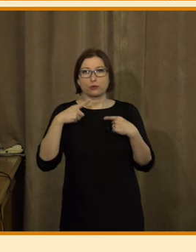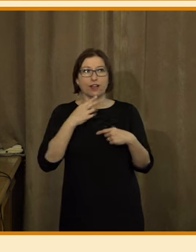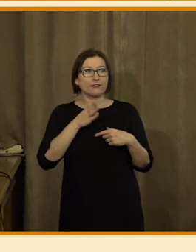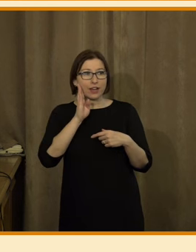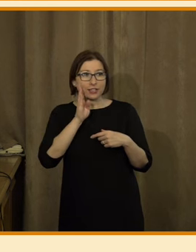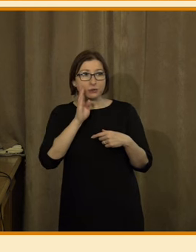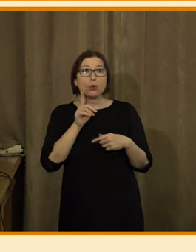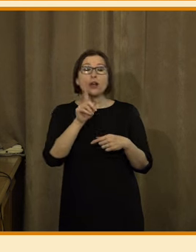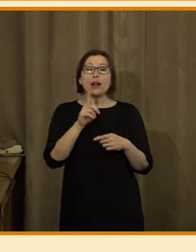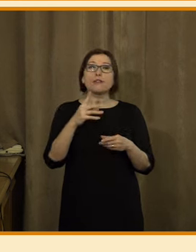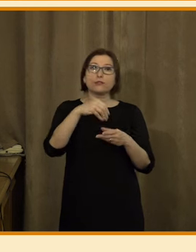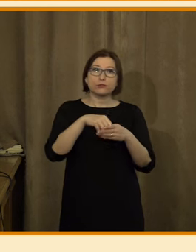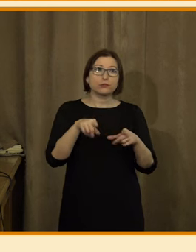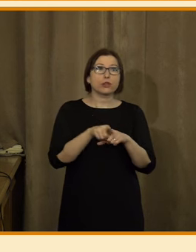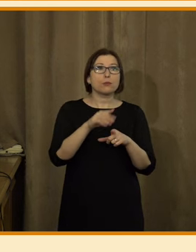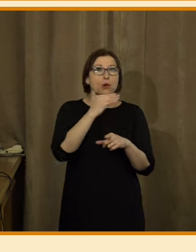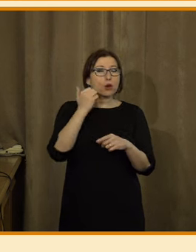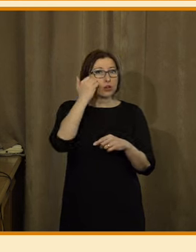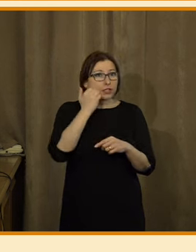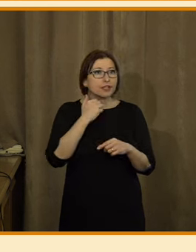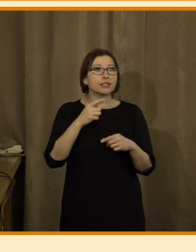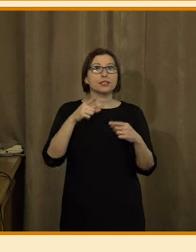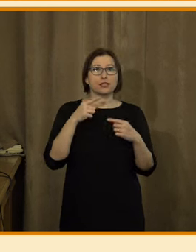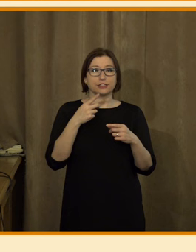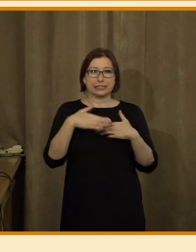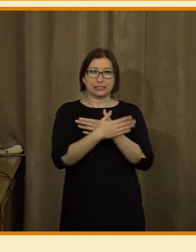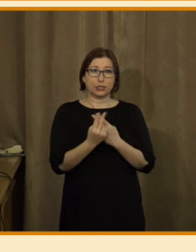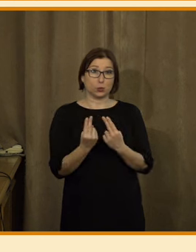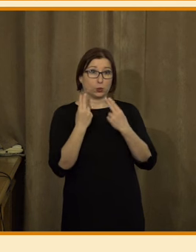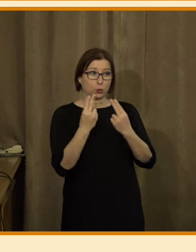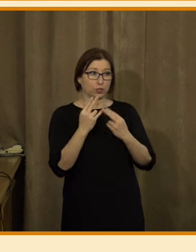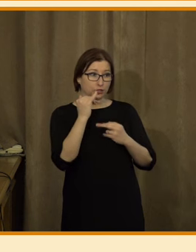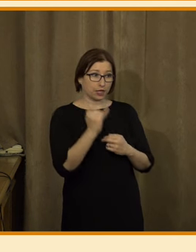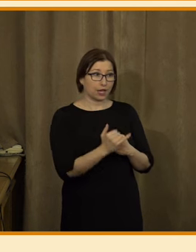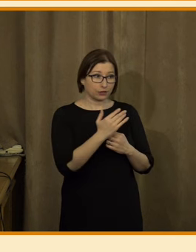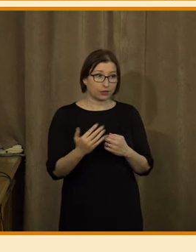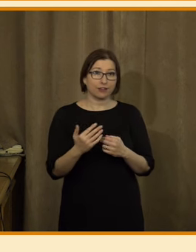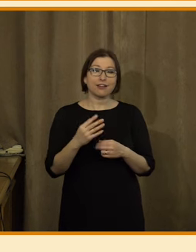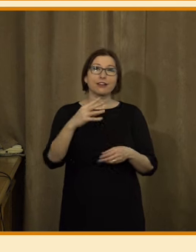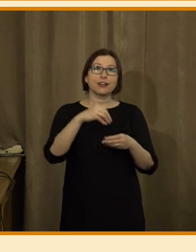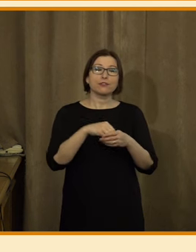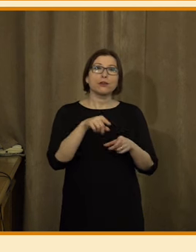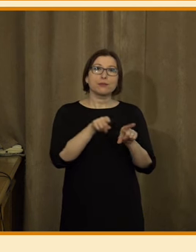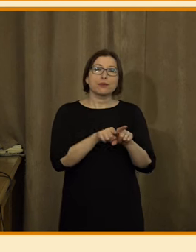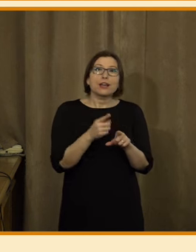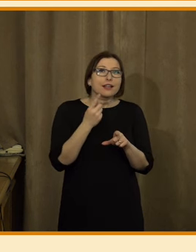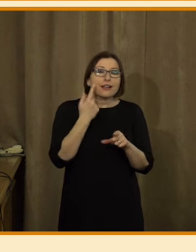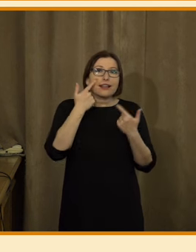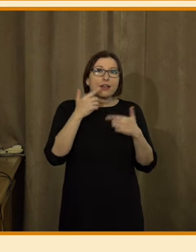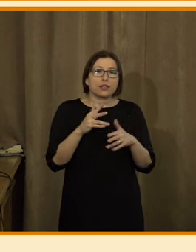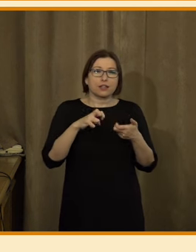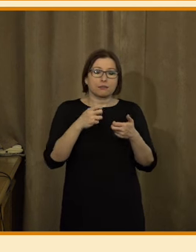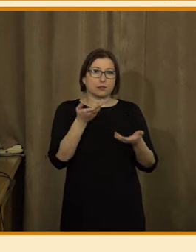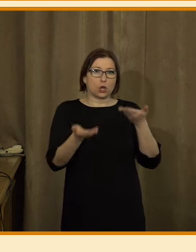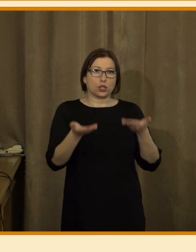Přesto máme jenom malou část populace, která připouští tu důležitost sociálních sítí. A většina je tedy kritická. A tam nevidíme zásadní